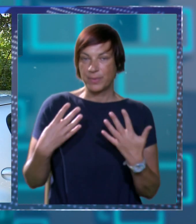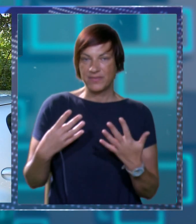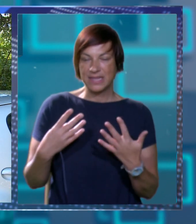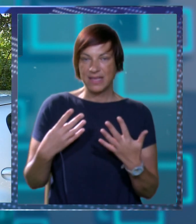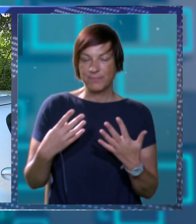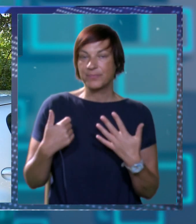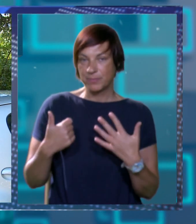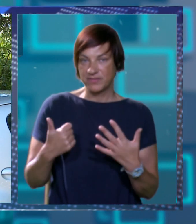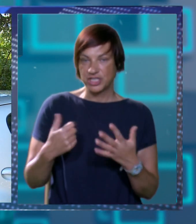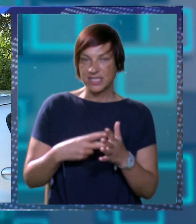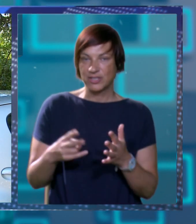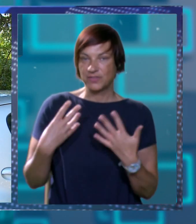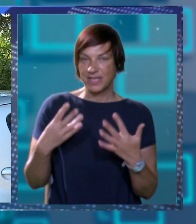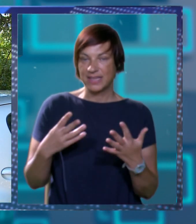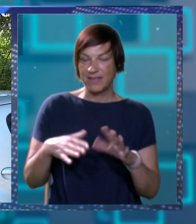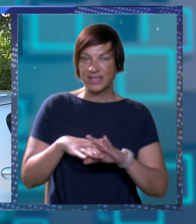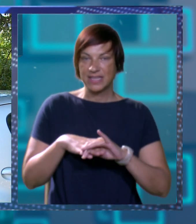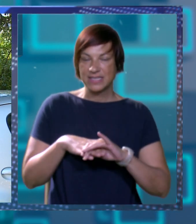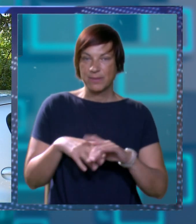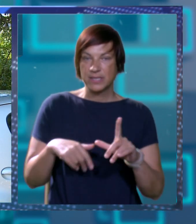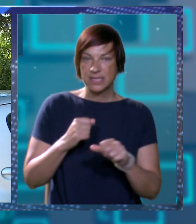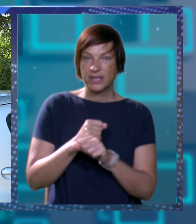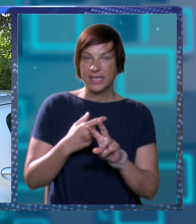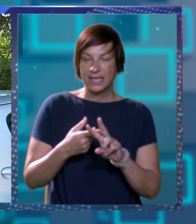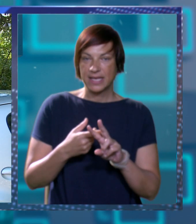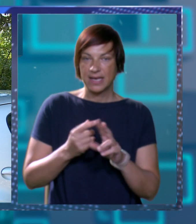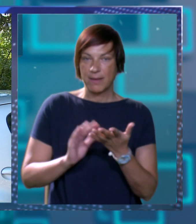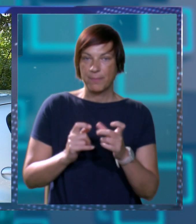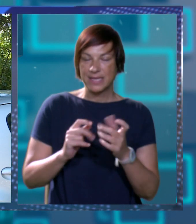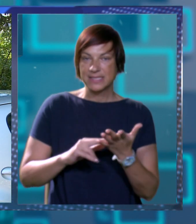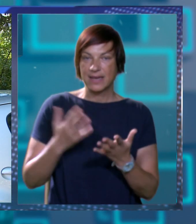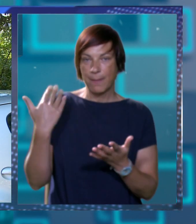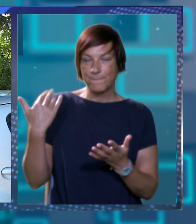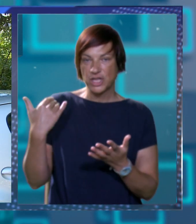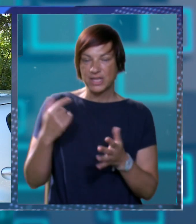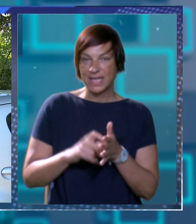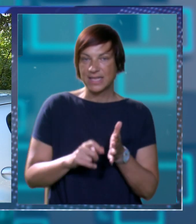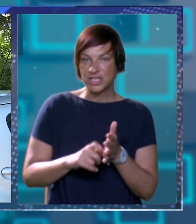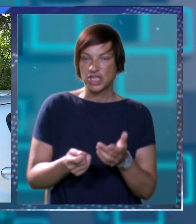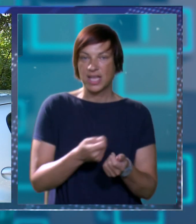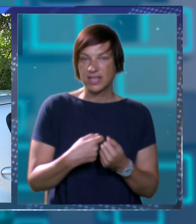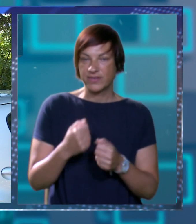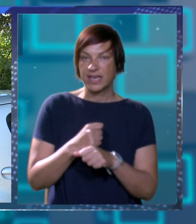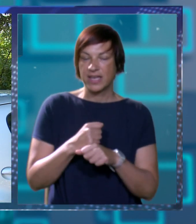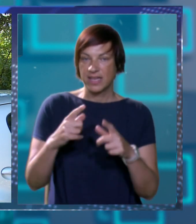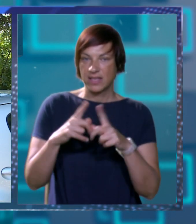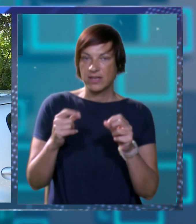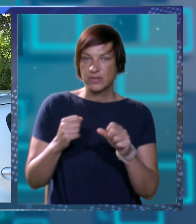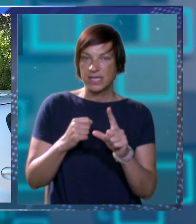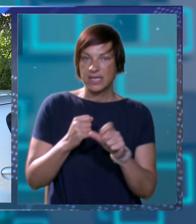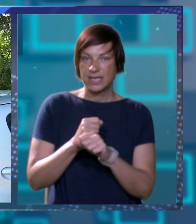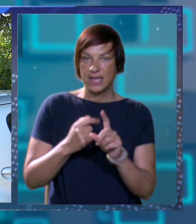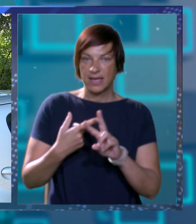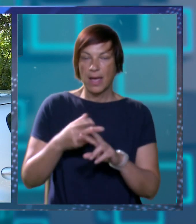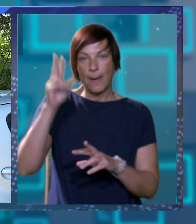šestoga 2009. godina zaposliju u IGH Hrvoje Macan je bio tada i član društva i radio institutu IGH